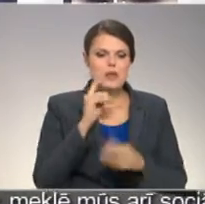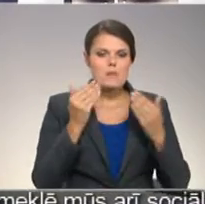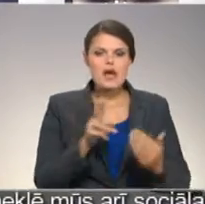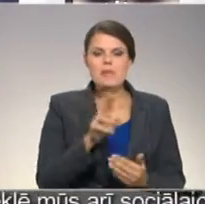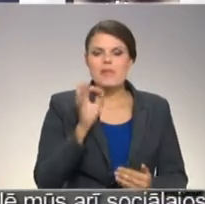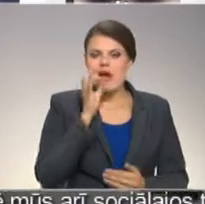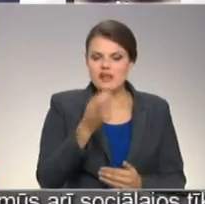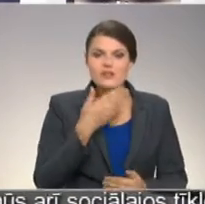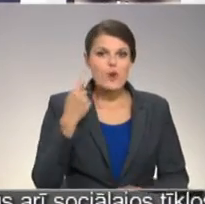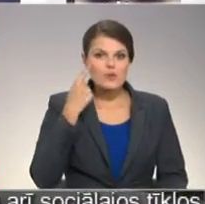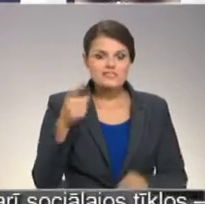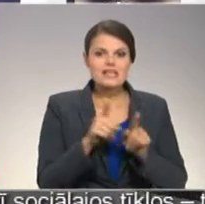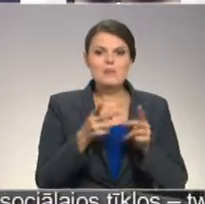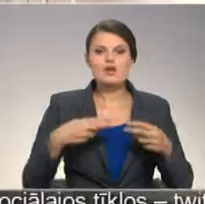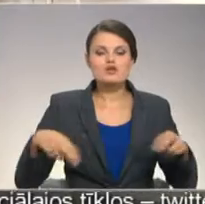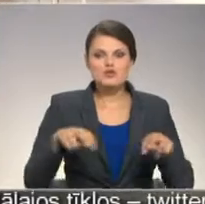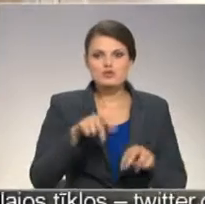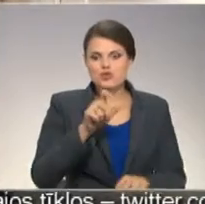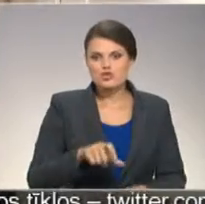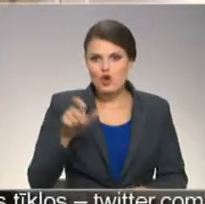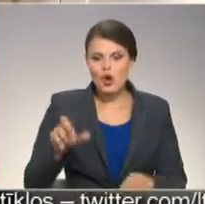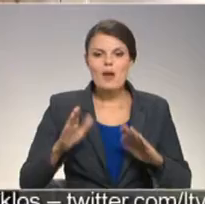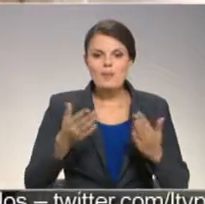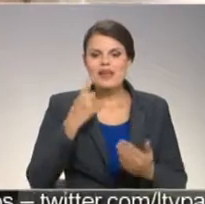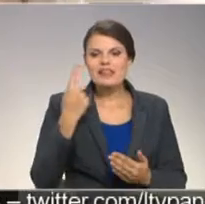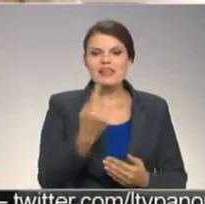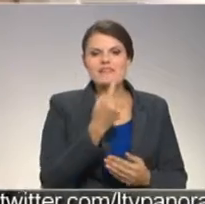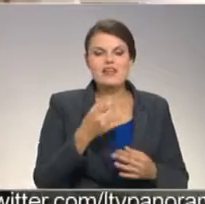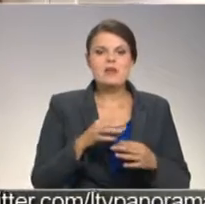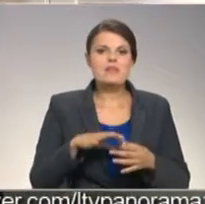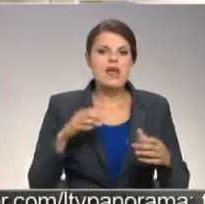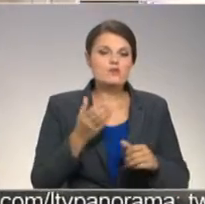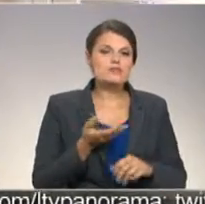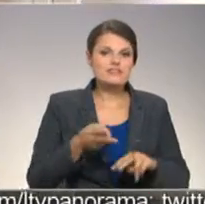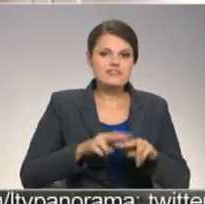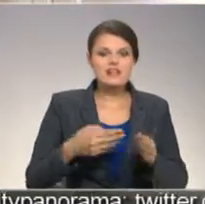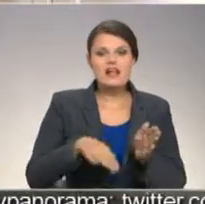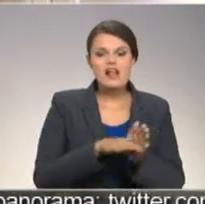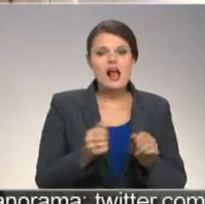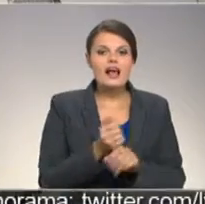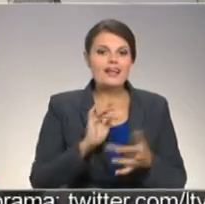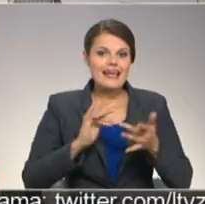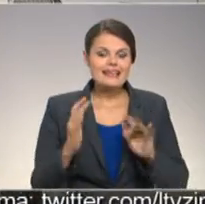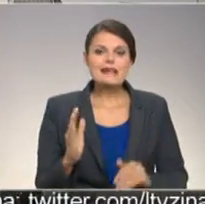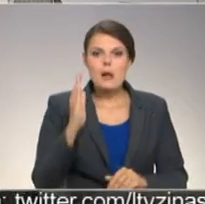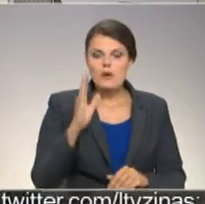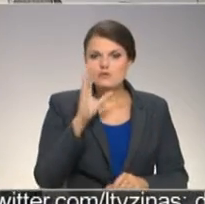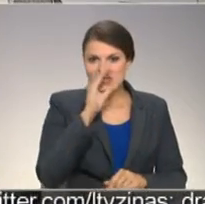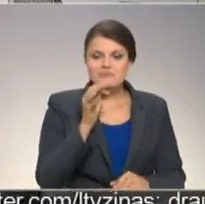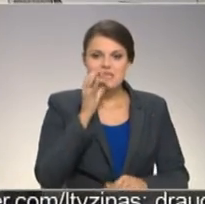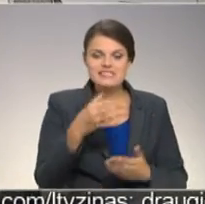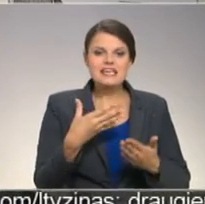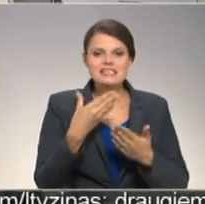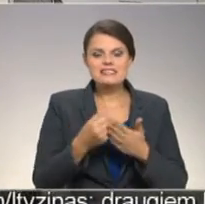atklāti un nesot zinām arī žūrijas komisijai, bet tik vienam neatkarīgi no dzīves vietas gan klātie, gan internetu balsojumā ir iespēja